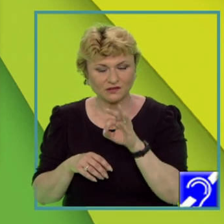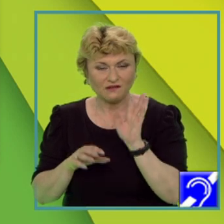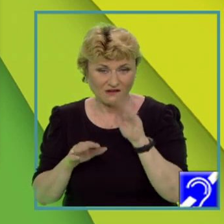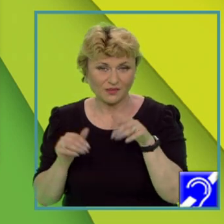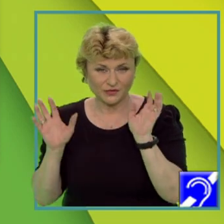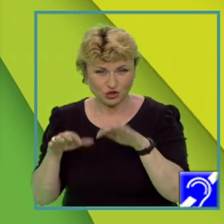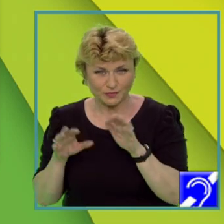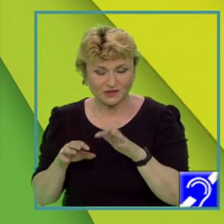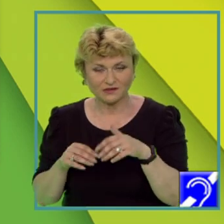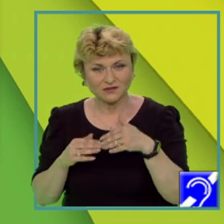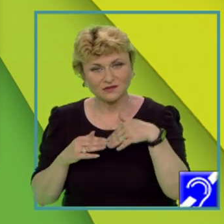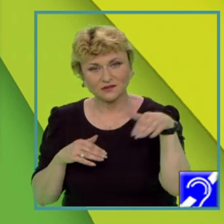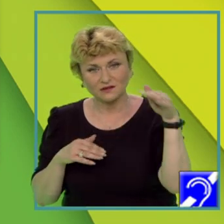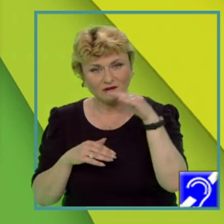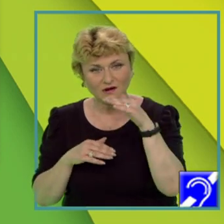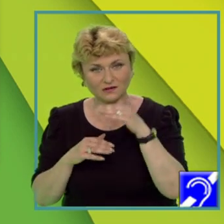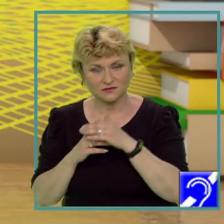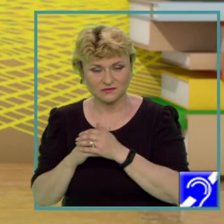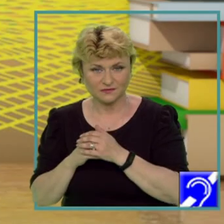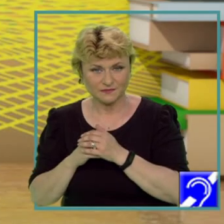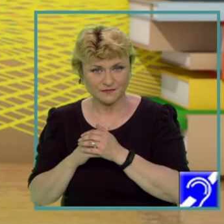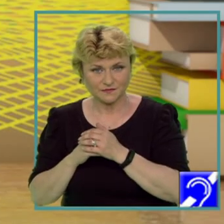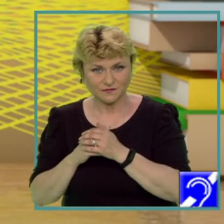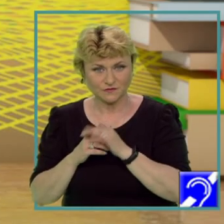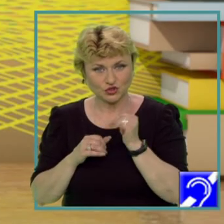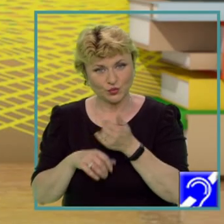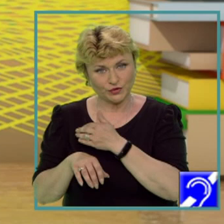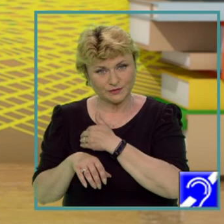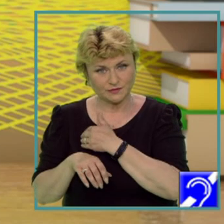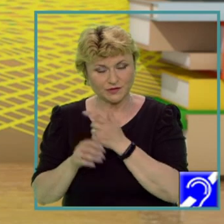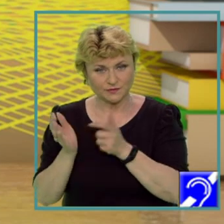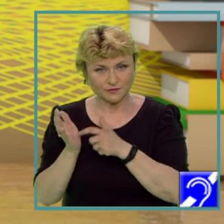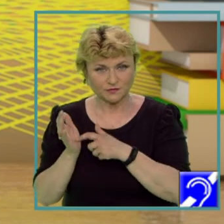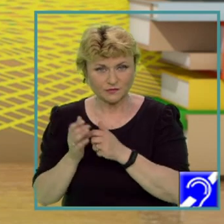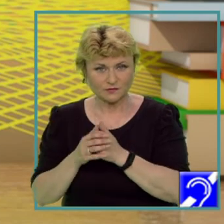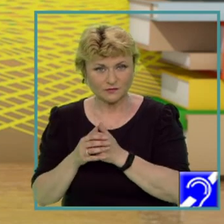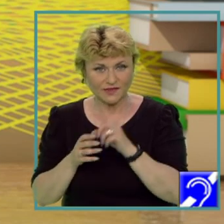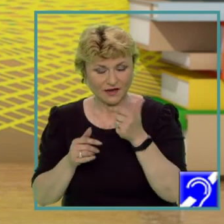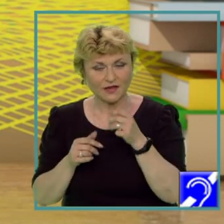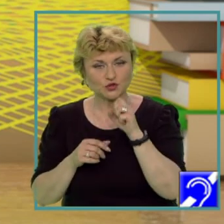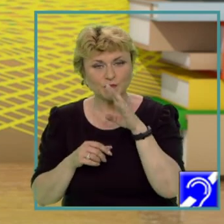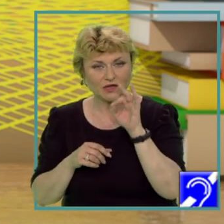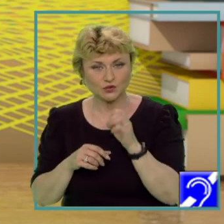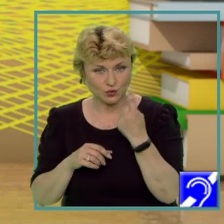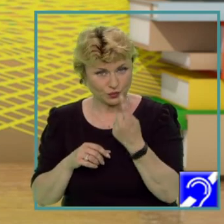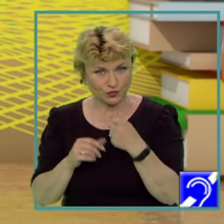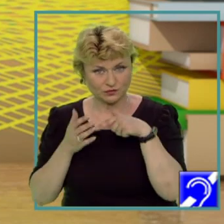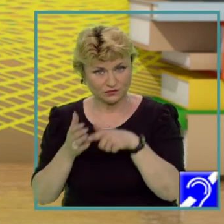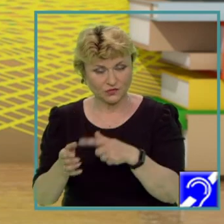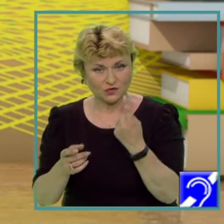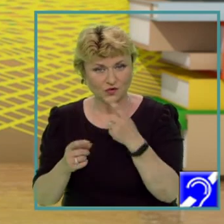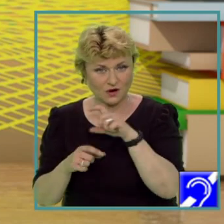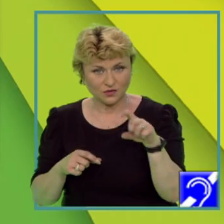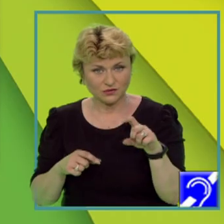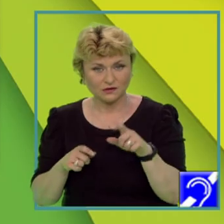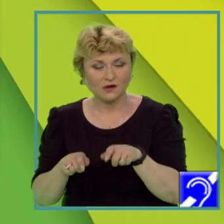peste 1000 milimetri pe an. Ultima cerință la subiectul 1. Prezentați o cauză